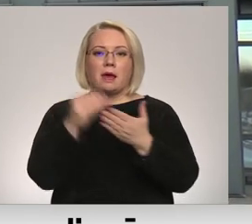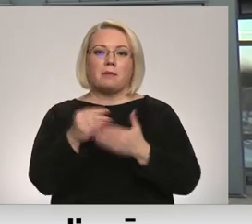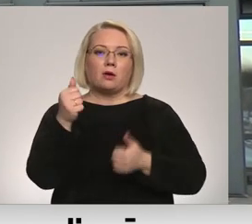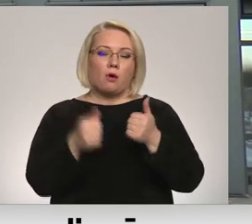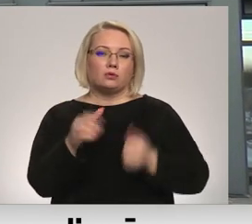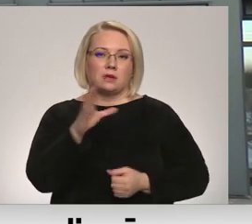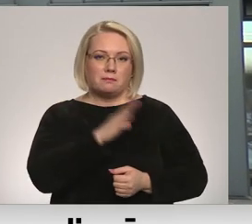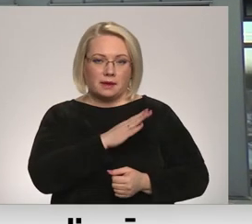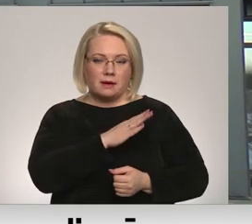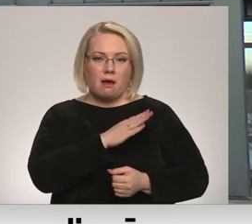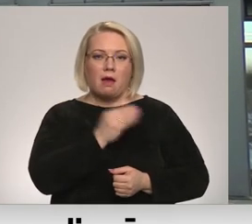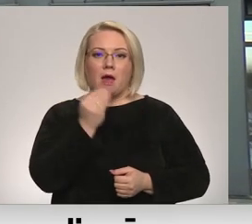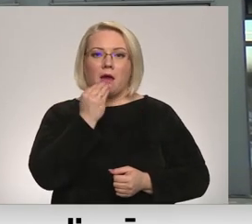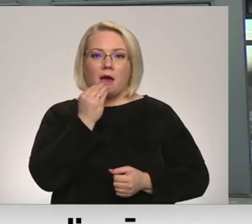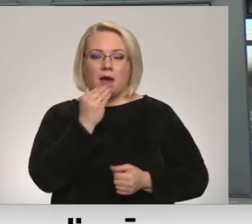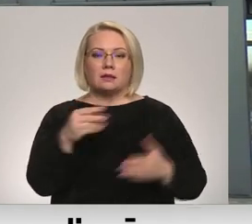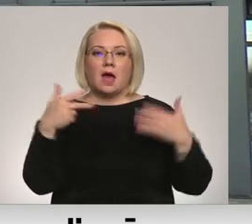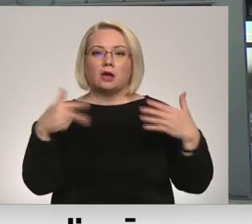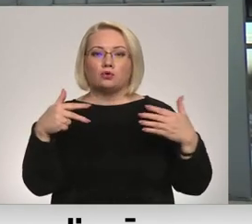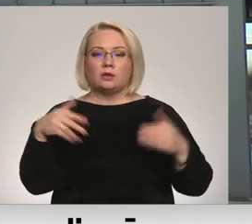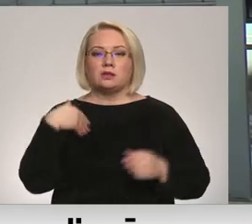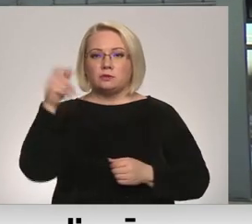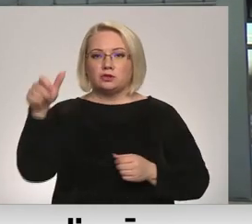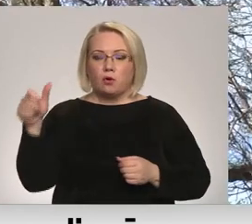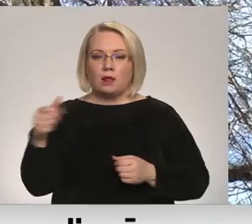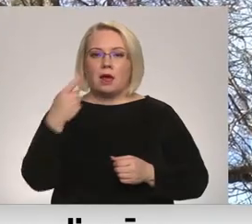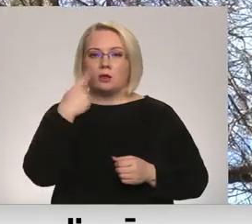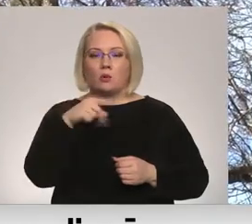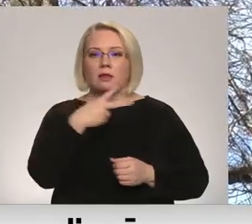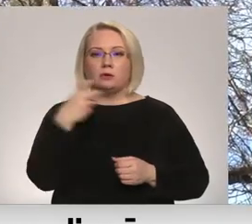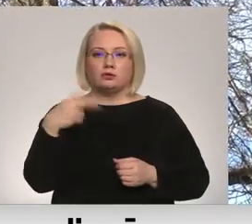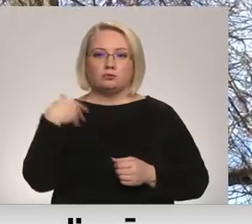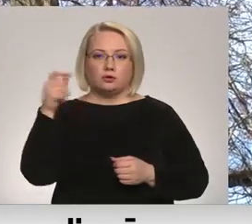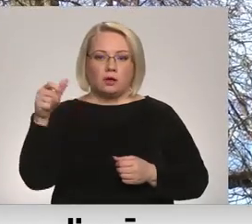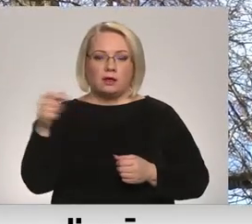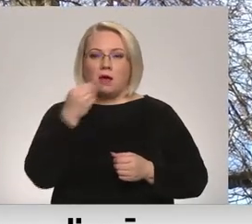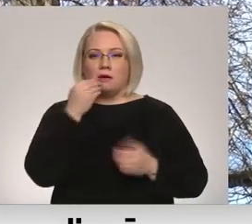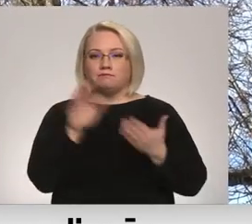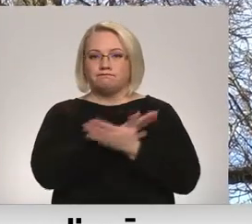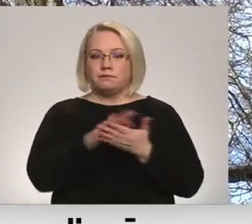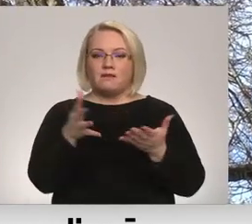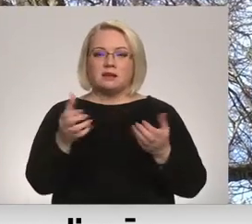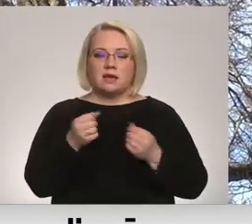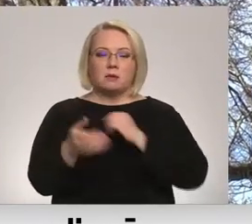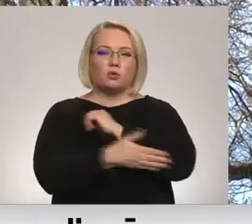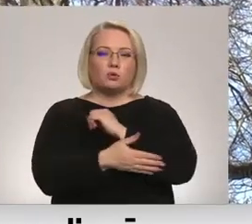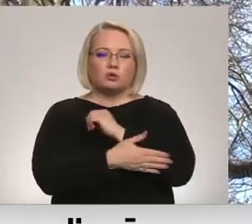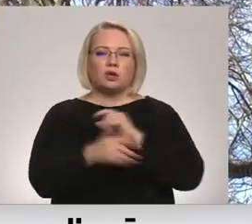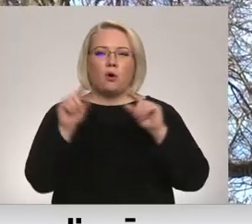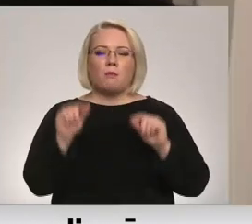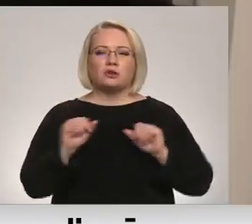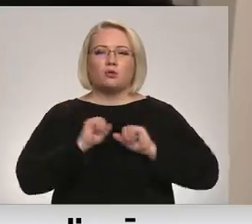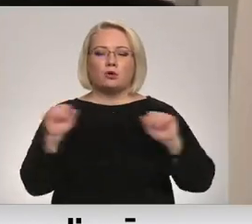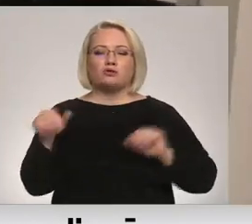bijusi. Ēd 80 skolēni no 200 skolēniem. Brīvpusdienas var saņemt arī trūcīgo un maznodrošināto